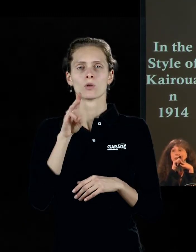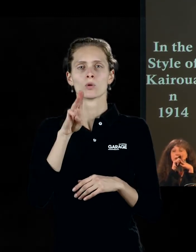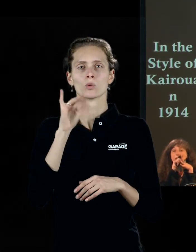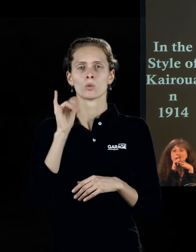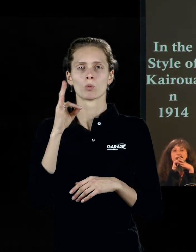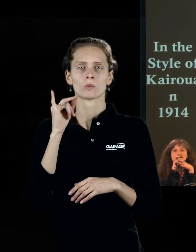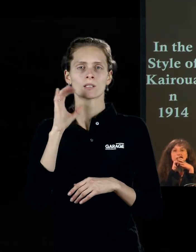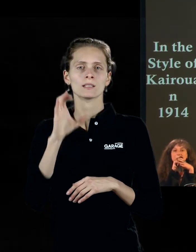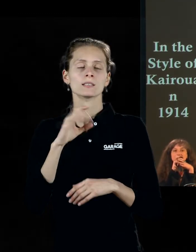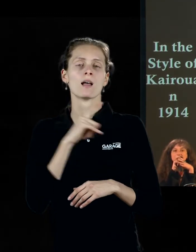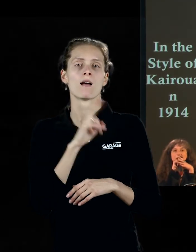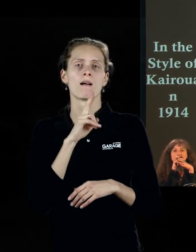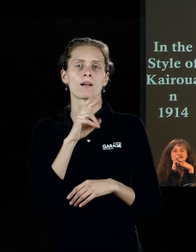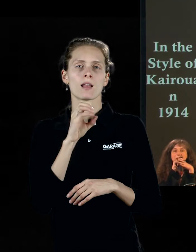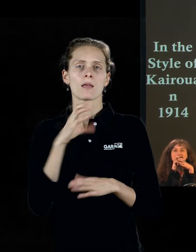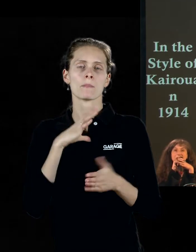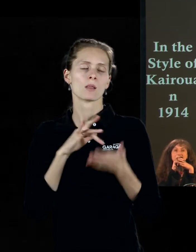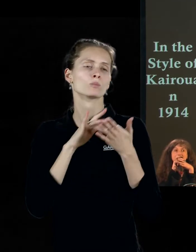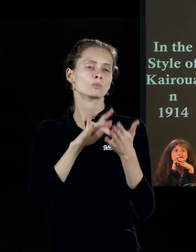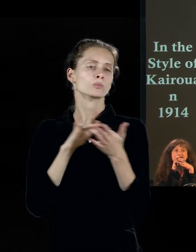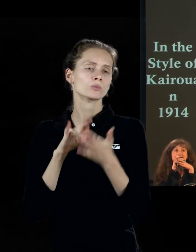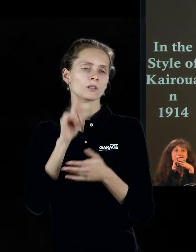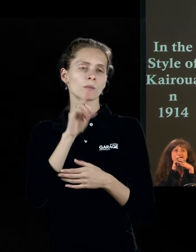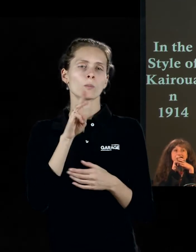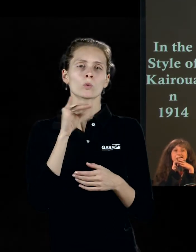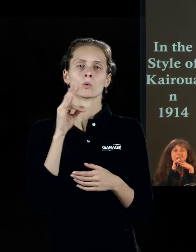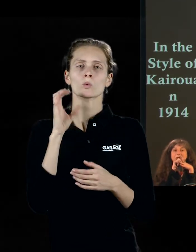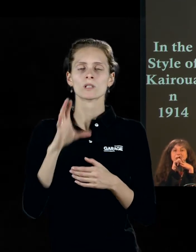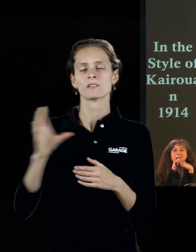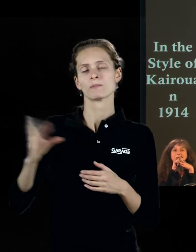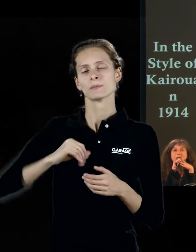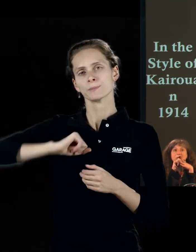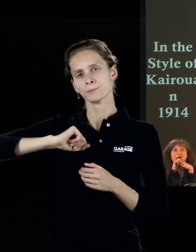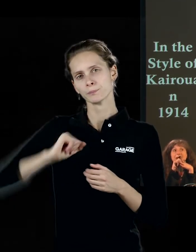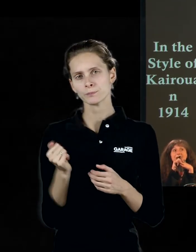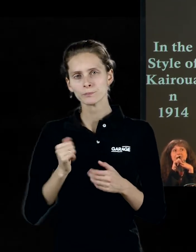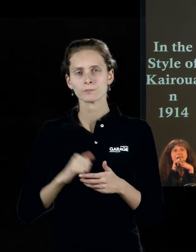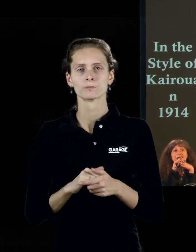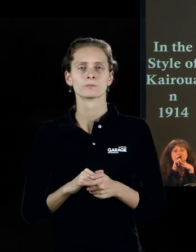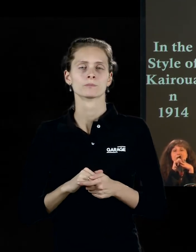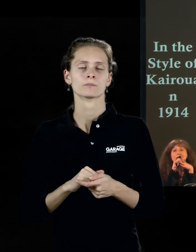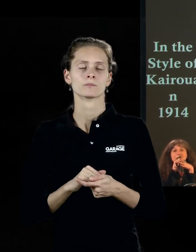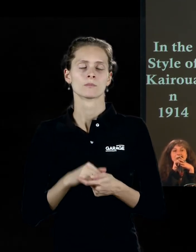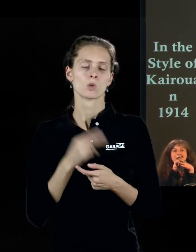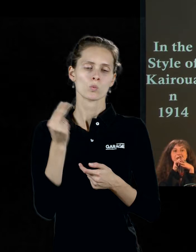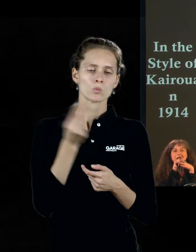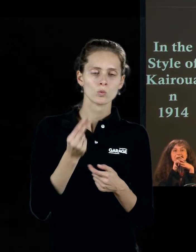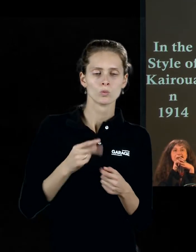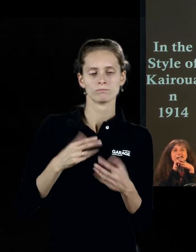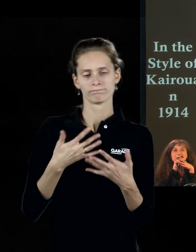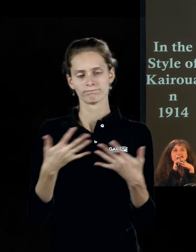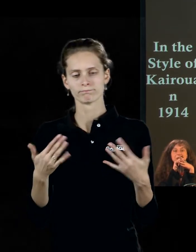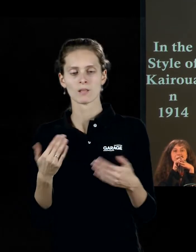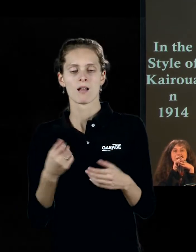путешествовал по Тунису вместе со своими друзьями, художниками из «Синего